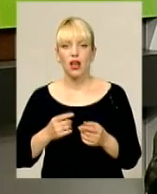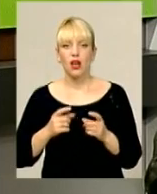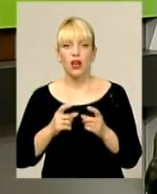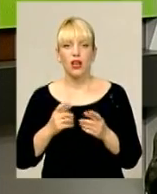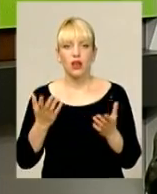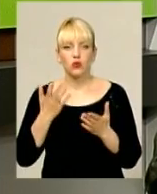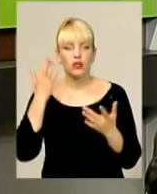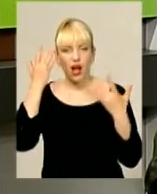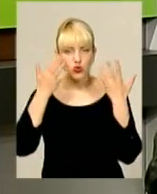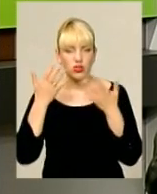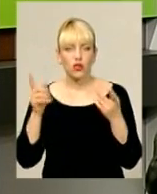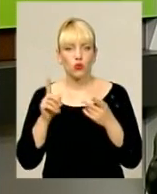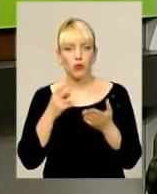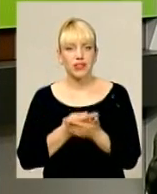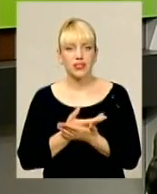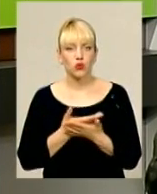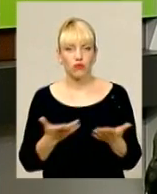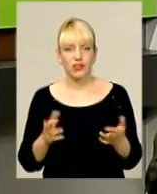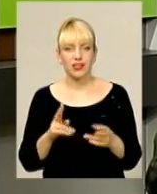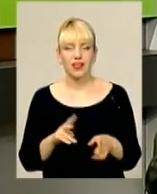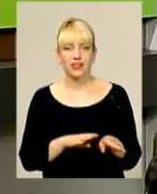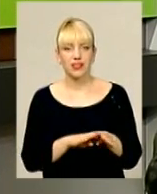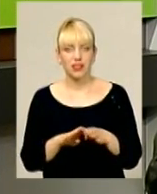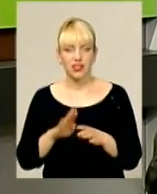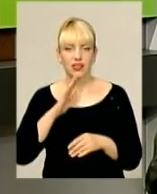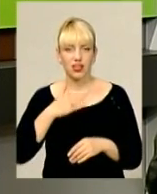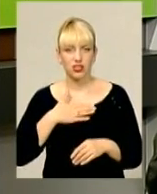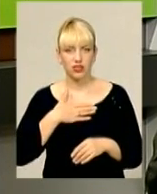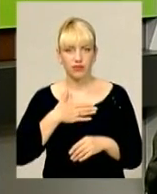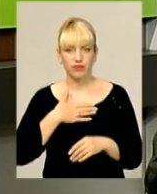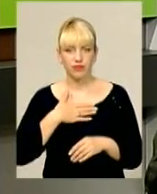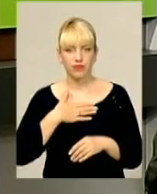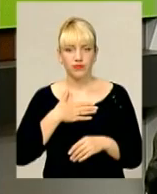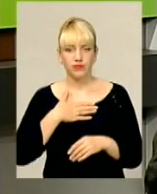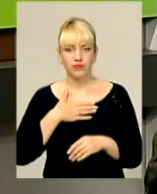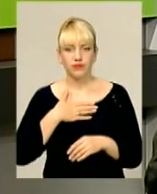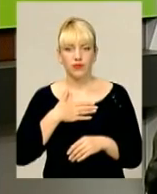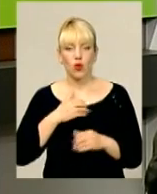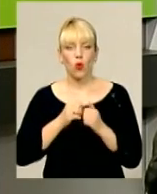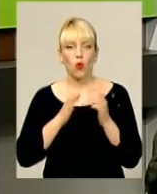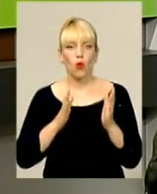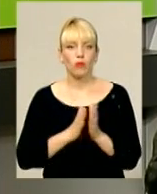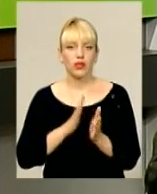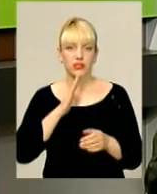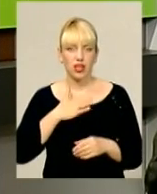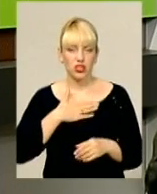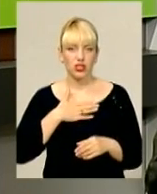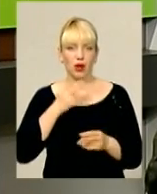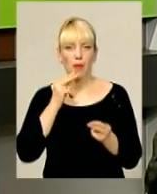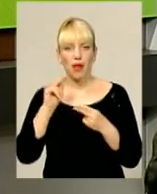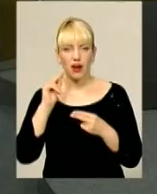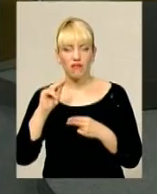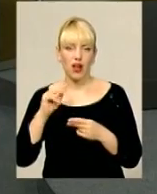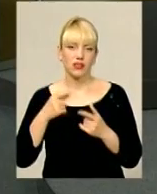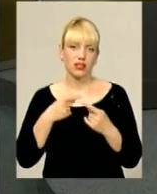асоціацію, яку презентувати як єдина наша, не єдина, а комплекс наших переваг над